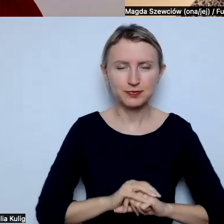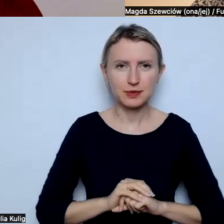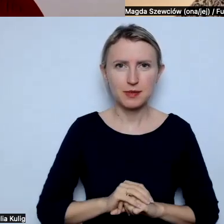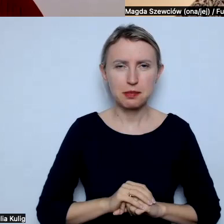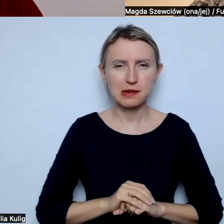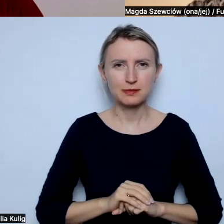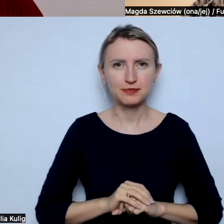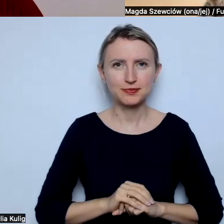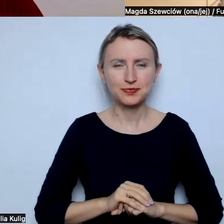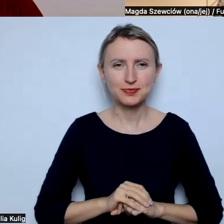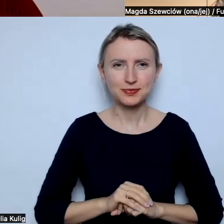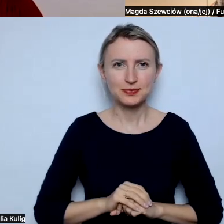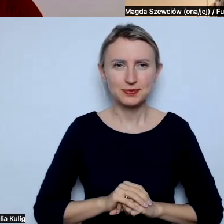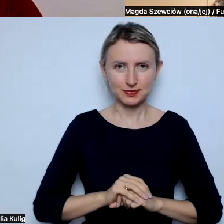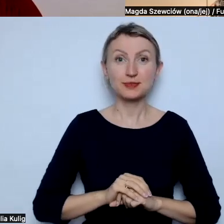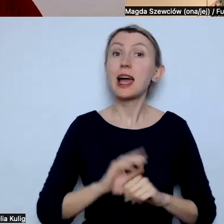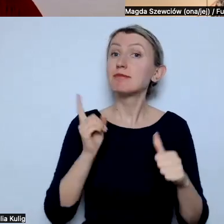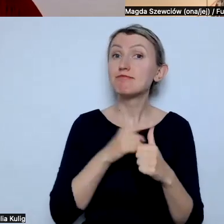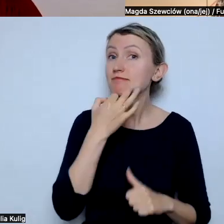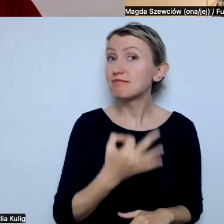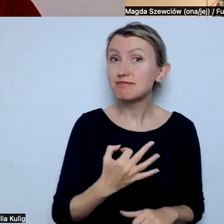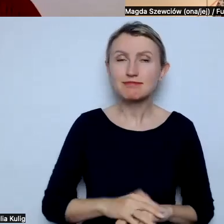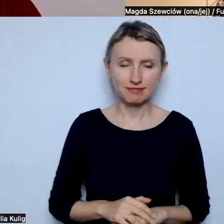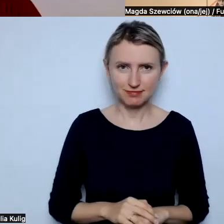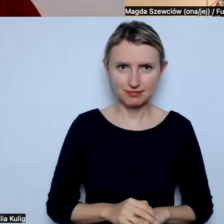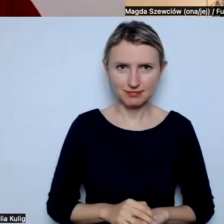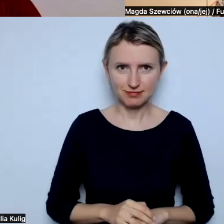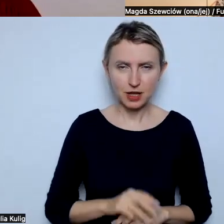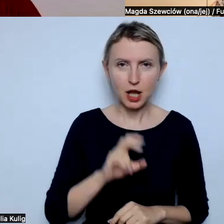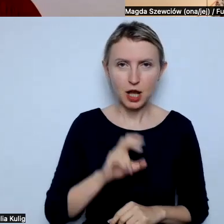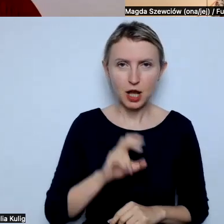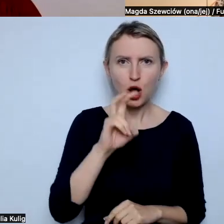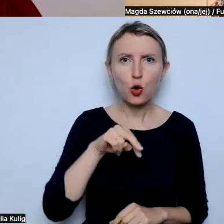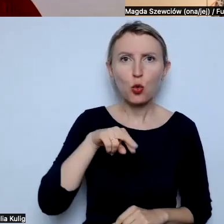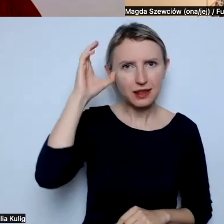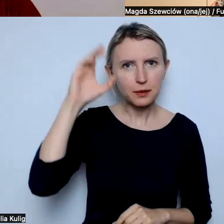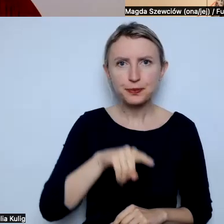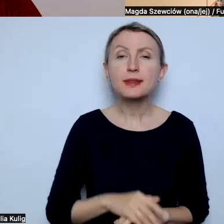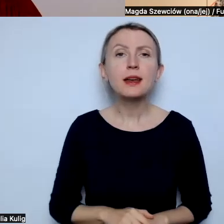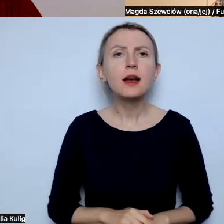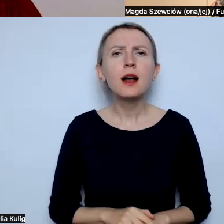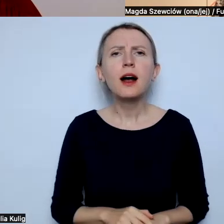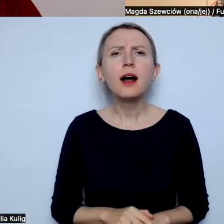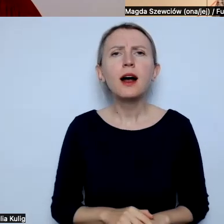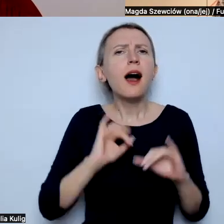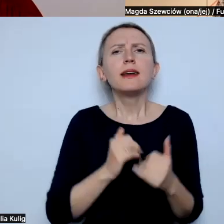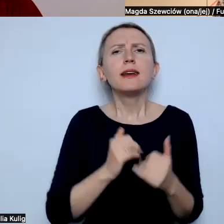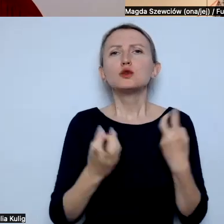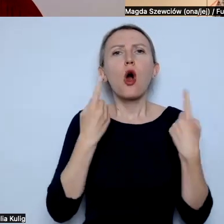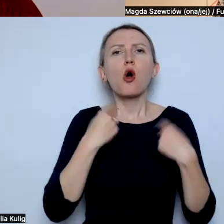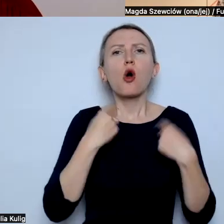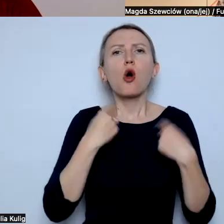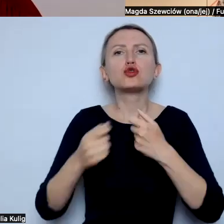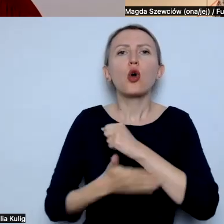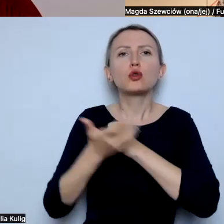Tak. Dobrze. Najpierwsze pytanie od Kuberta. A jak szukać osób sojuszniczych, gdy żyjemy,